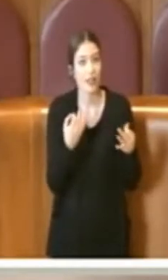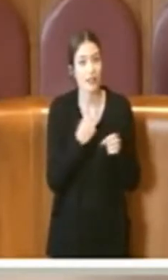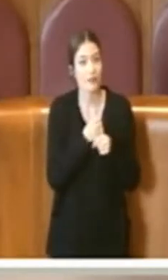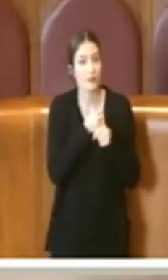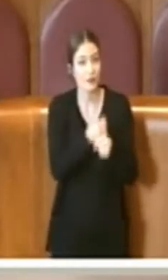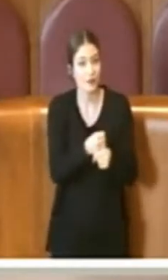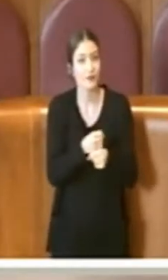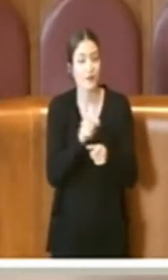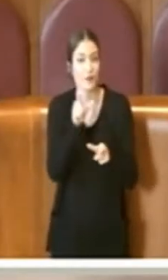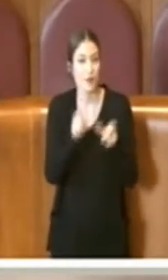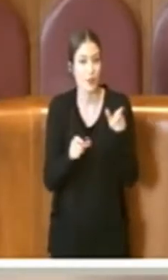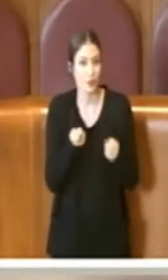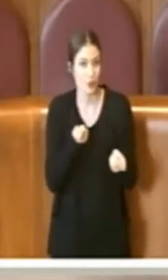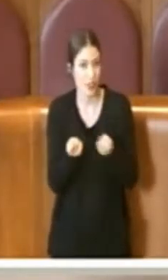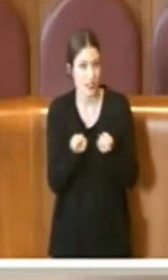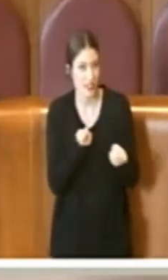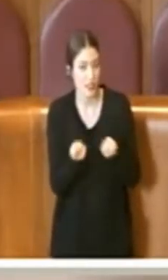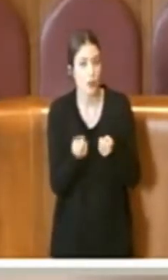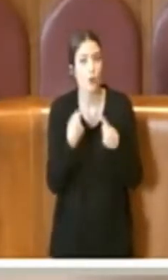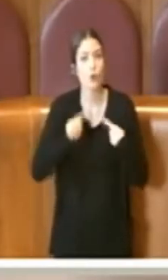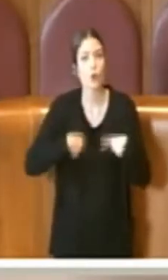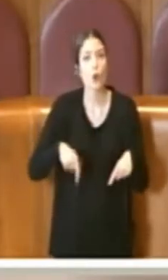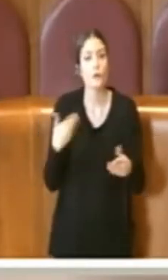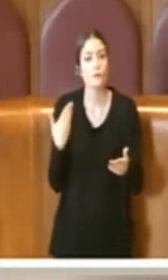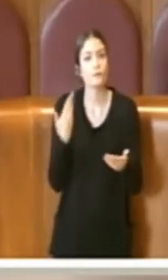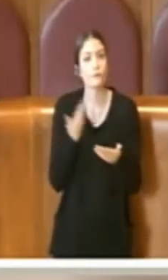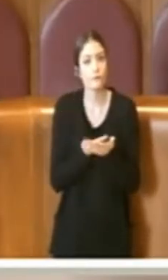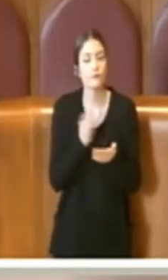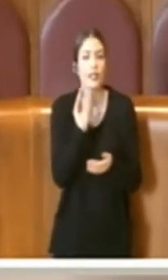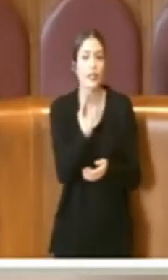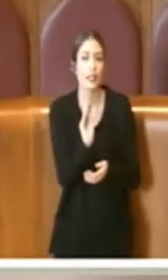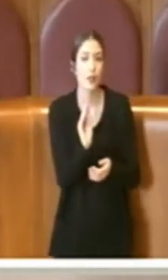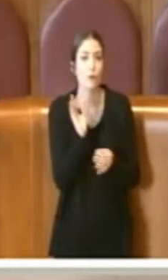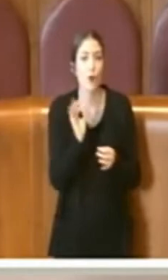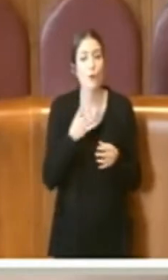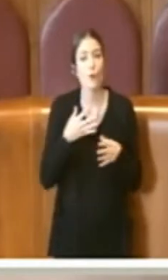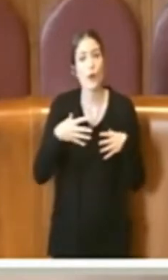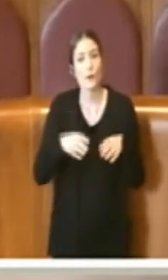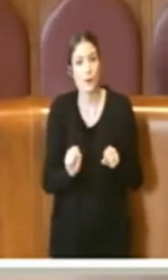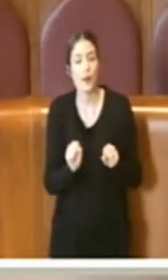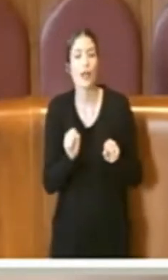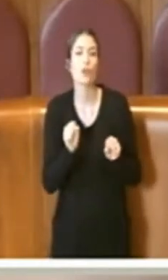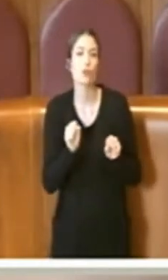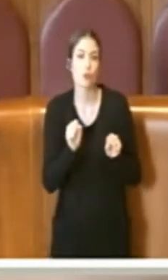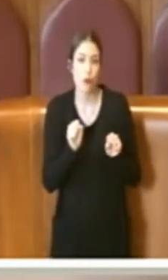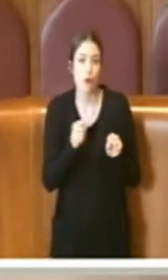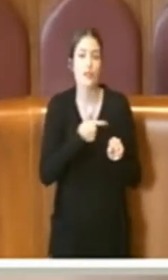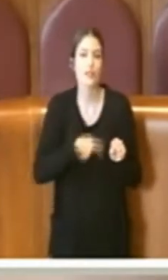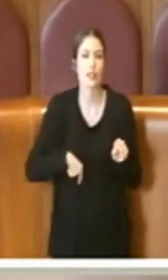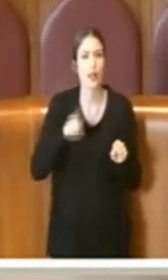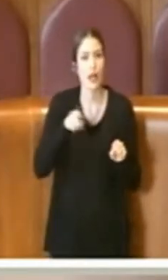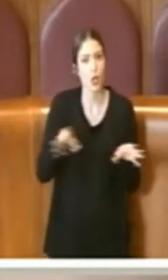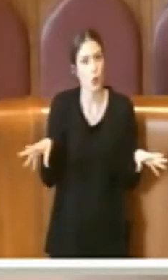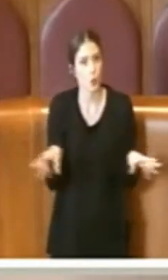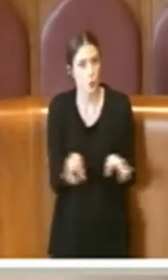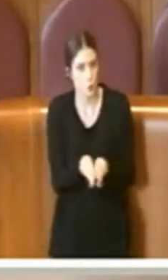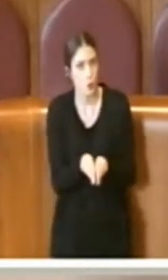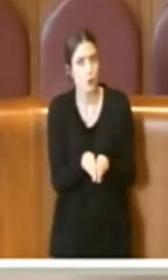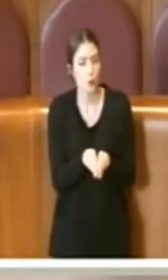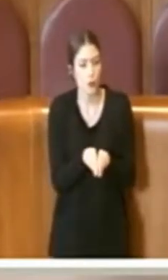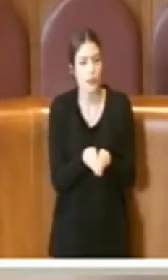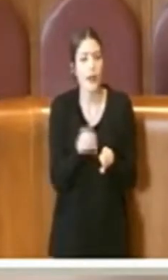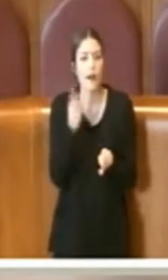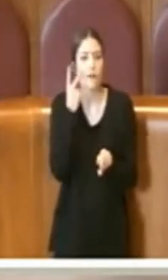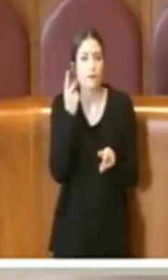gestiscono. quindi appunto chiediamo il rimpegno alla Sindaca e alla Giunta di valutare e verificare